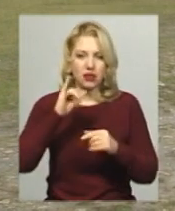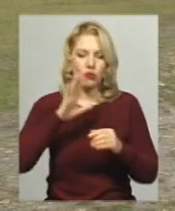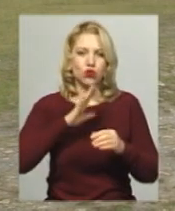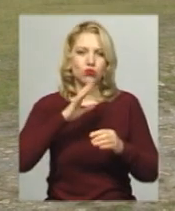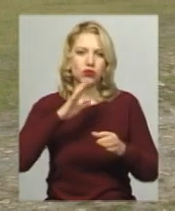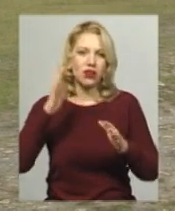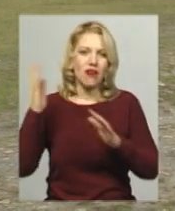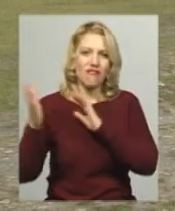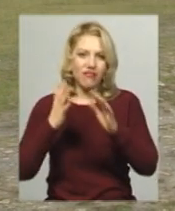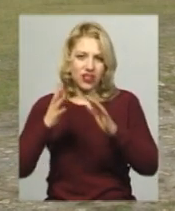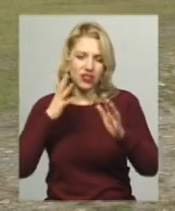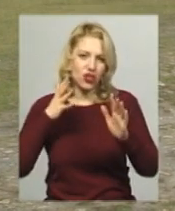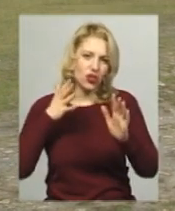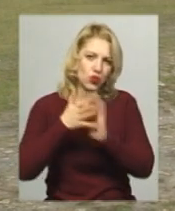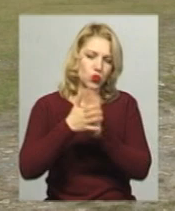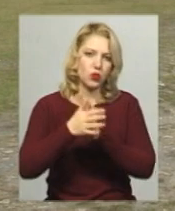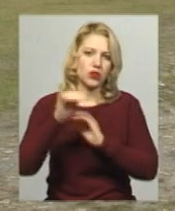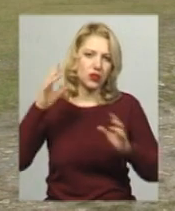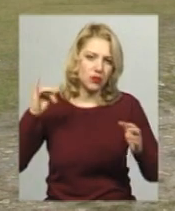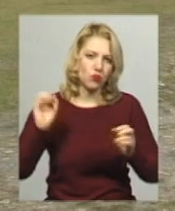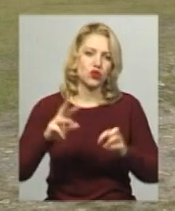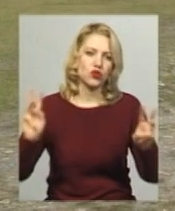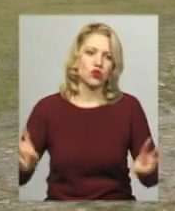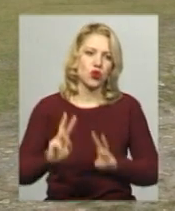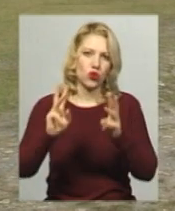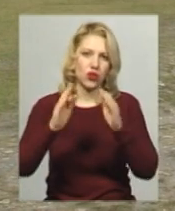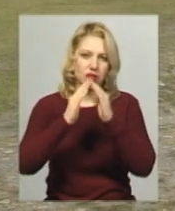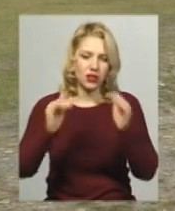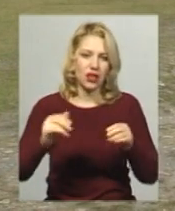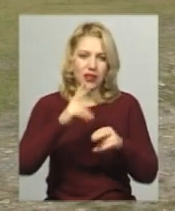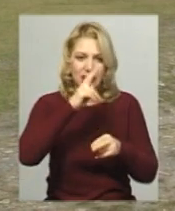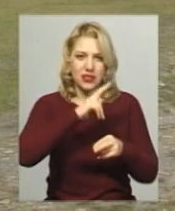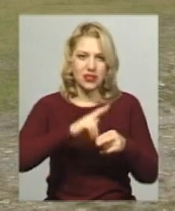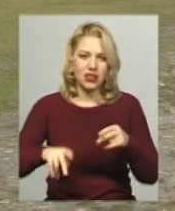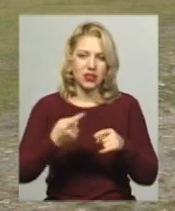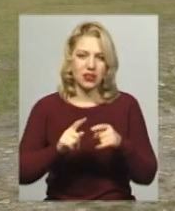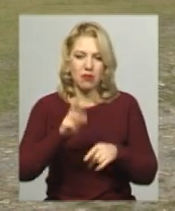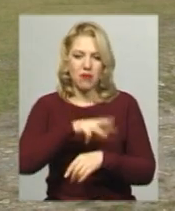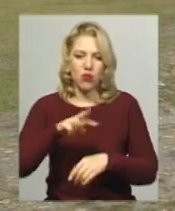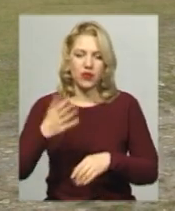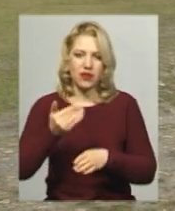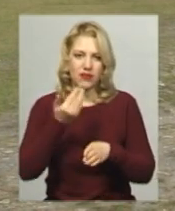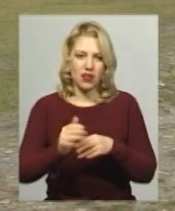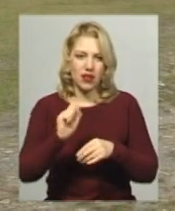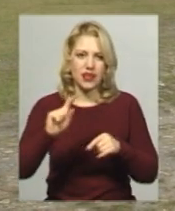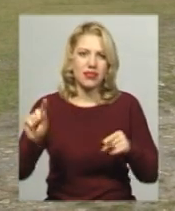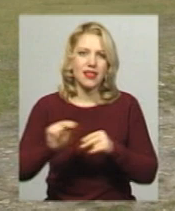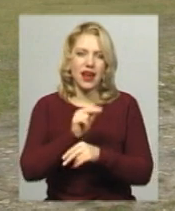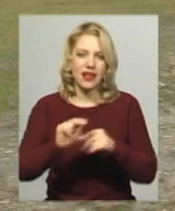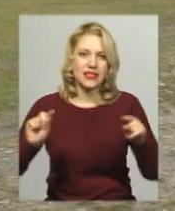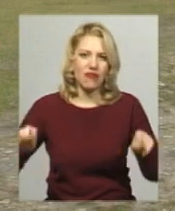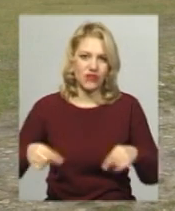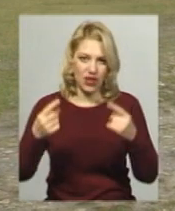вітром, і потім загориться дах, і зникнуть ті мільйони, які виділяються зараз на реставрацію. За словами директора